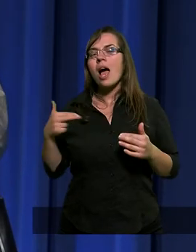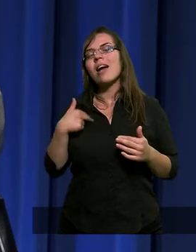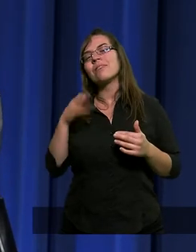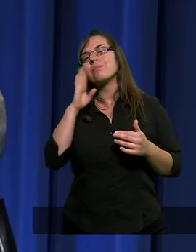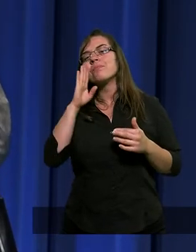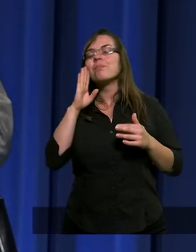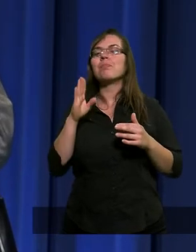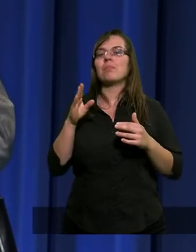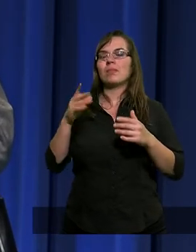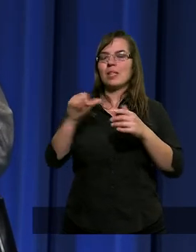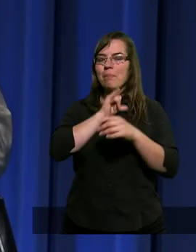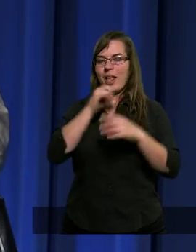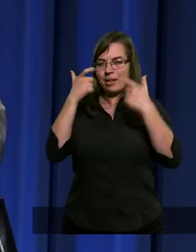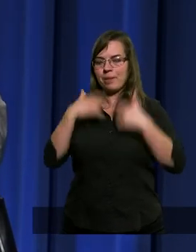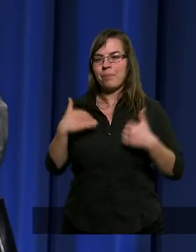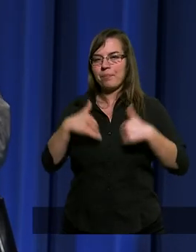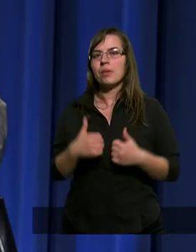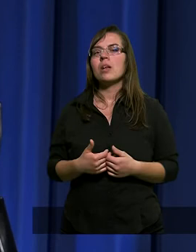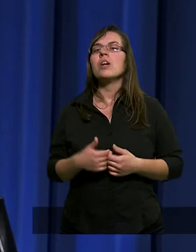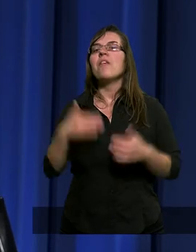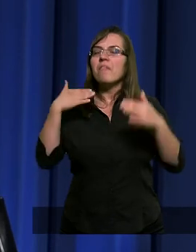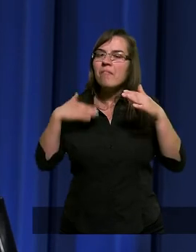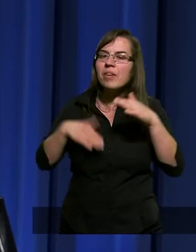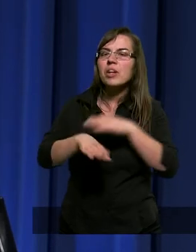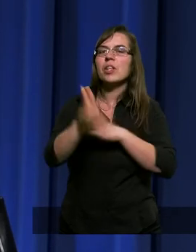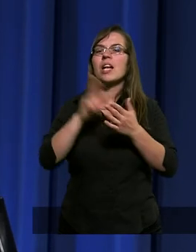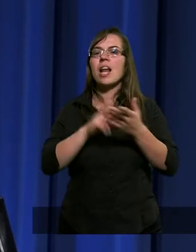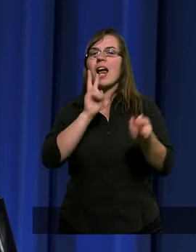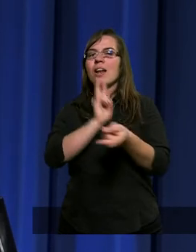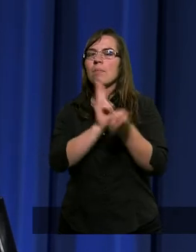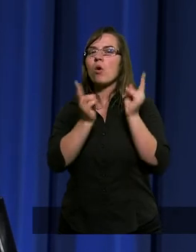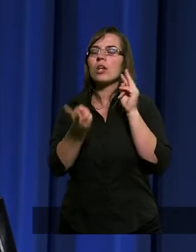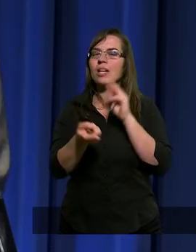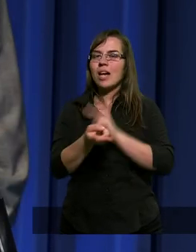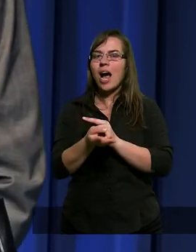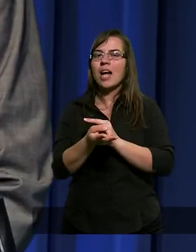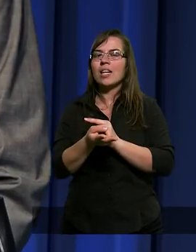adresem. Czytamy, że wyszedł na spotkanie,